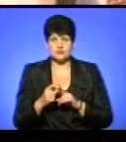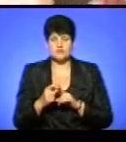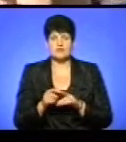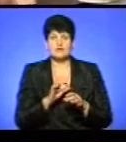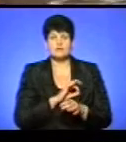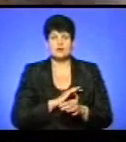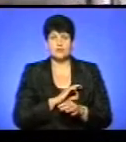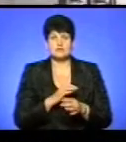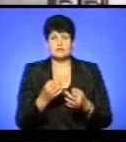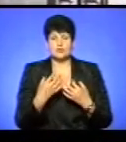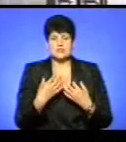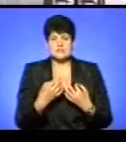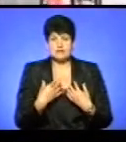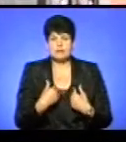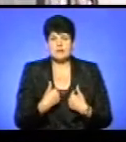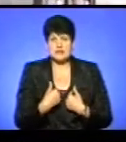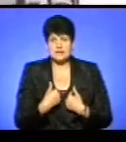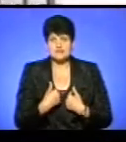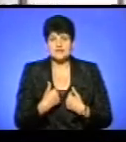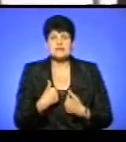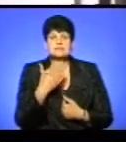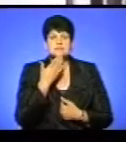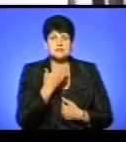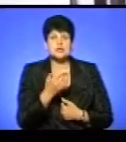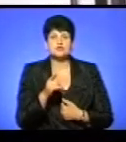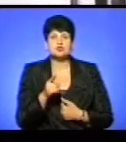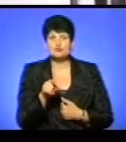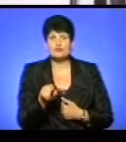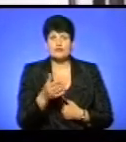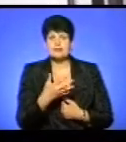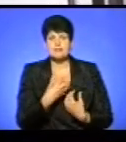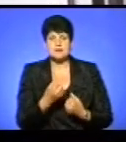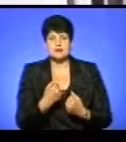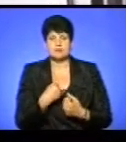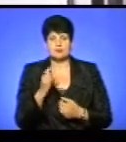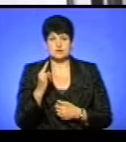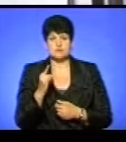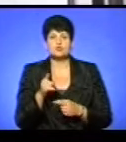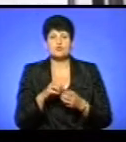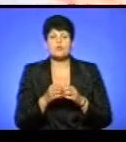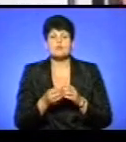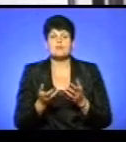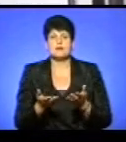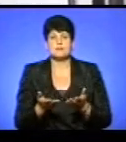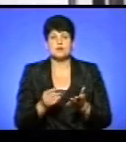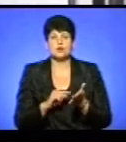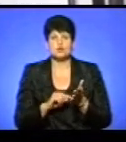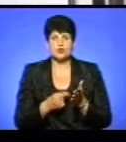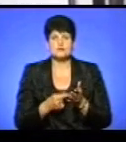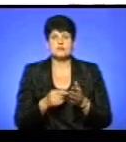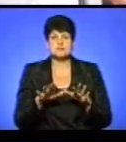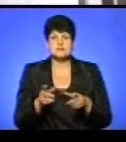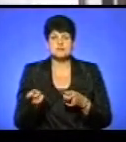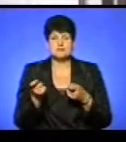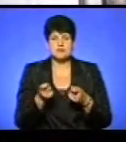запитала, чому ви не берете мою дитину, в чому проблема? Довідка так з місця